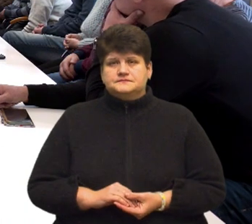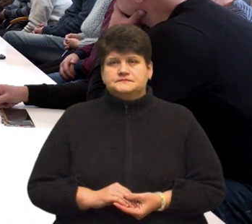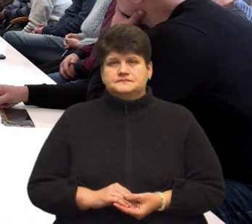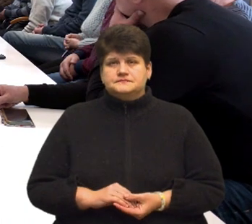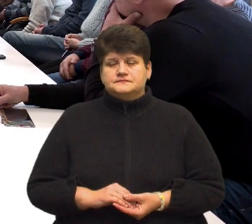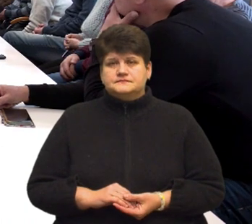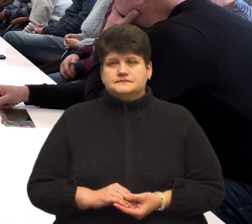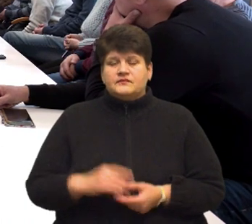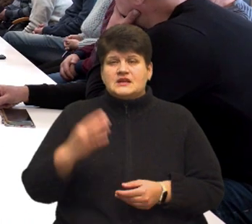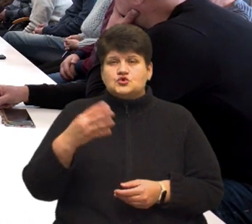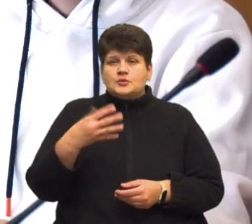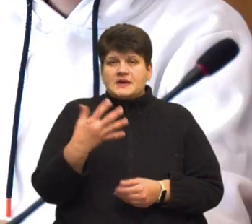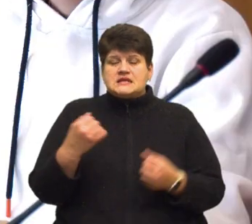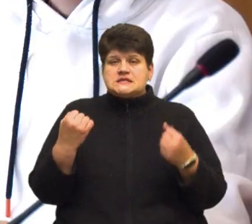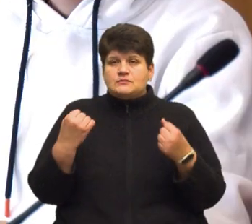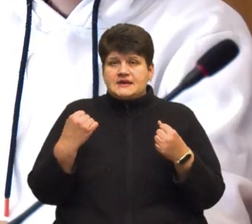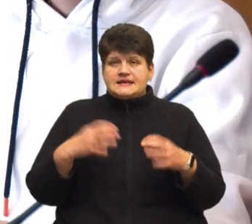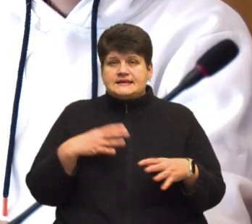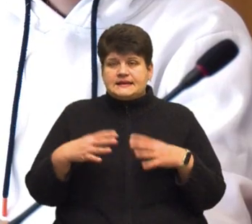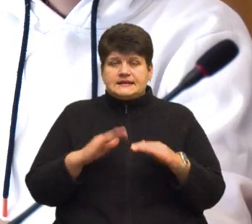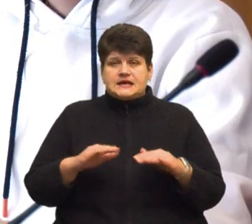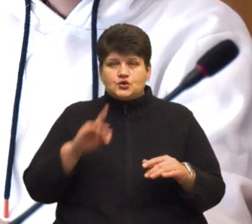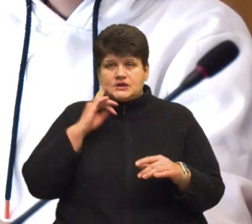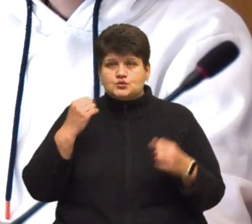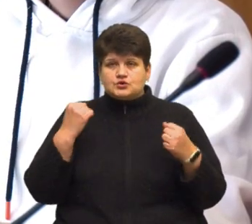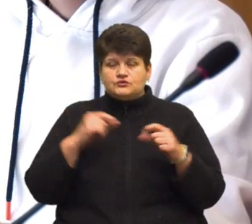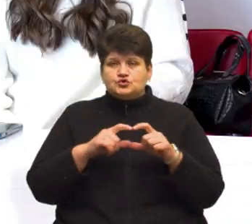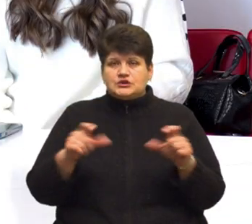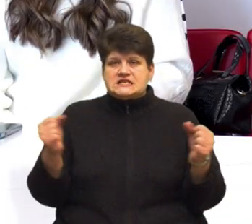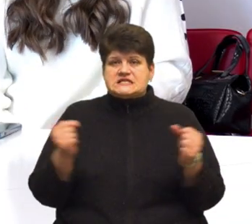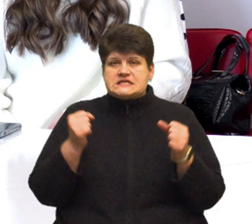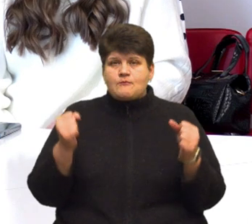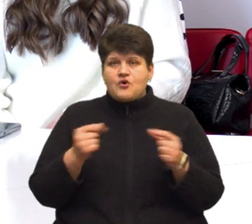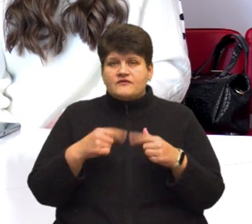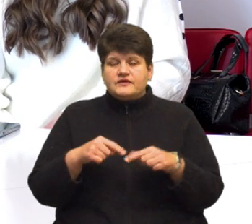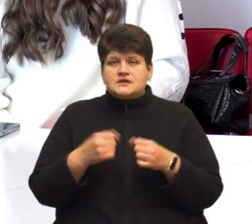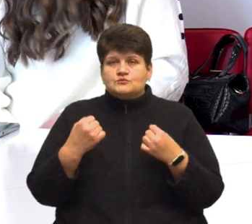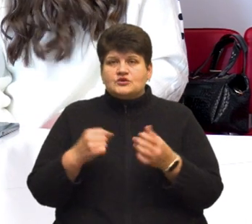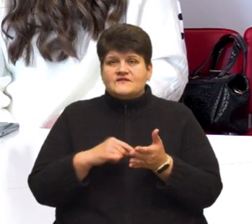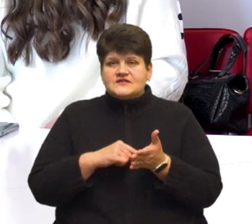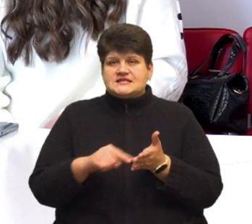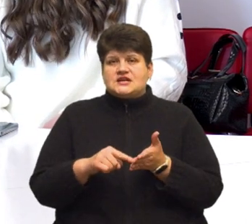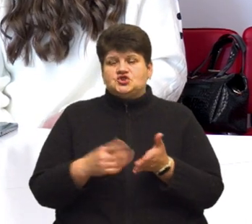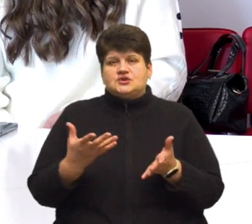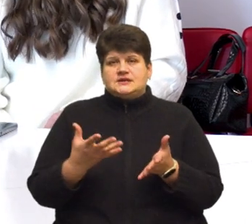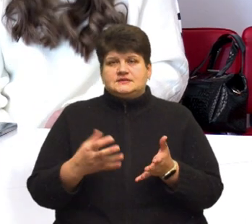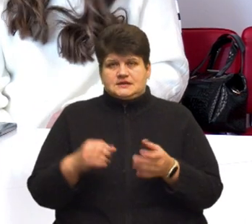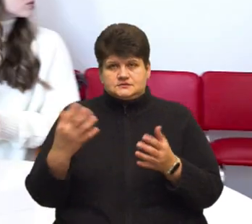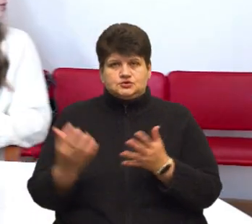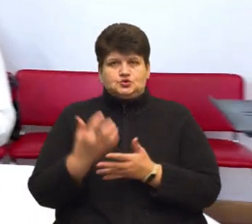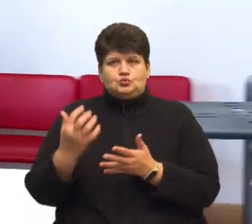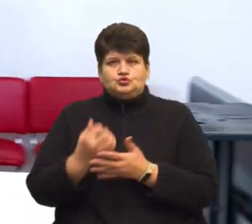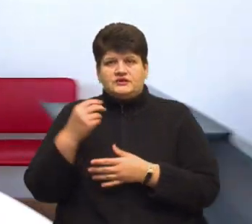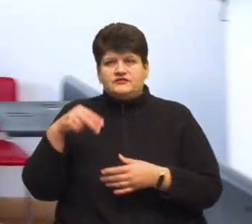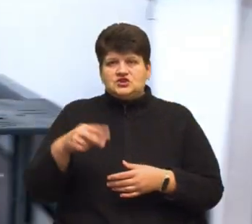45 спортсменів та тренерів дитячо-юнацької школи зимових видів спорту відзначили за здобутки у 2023 році.